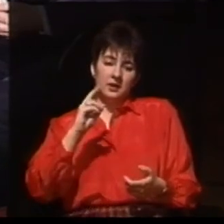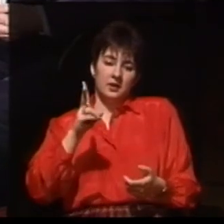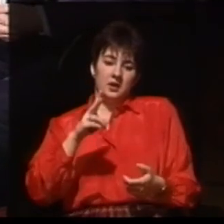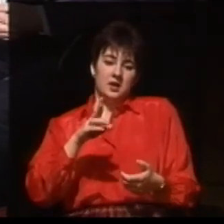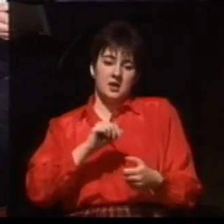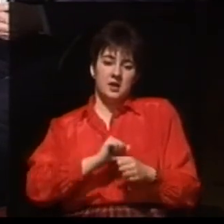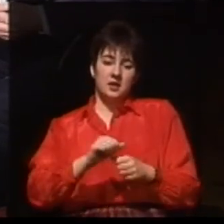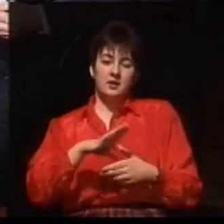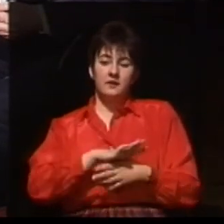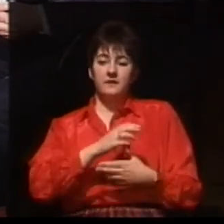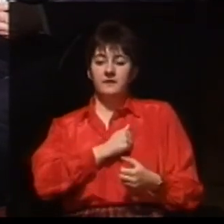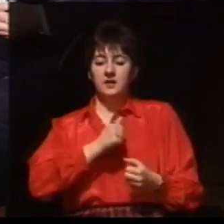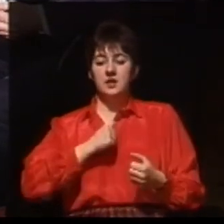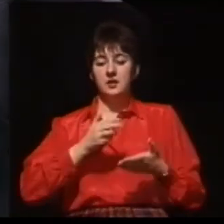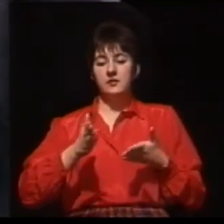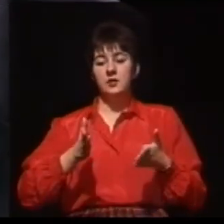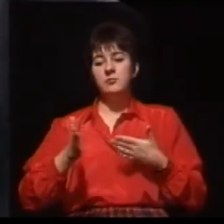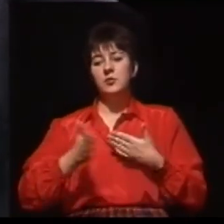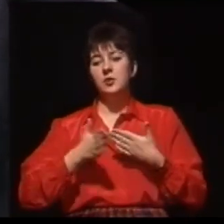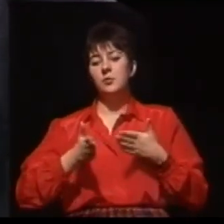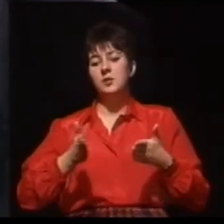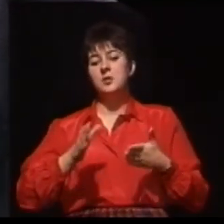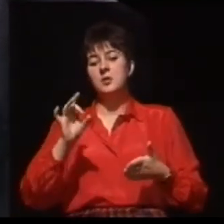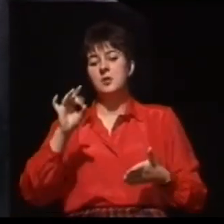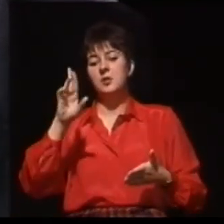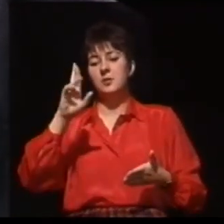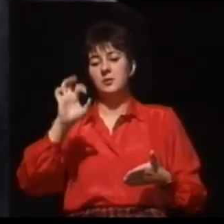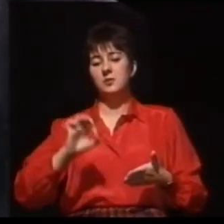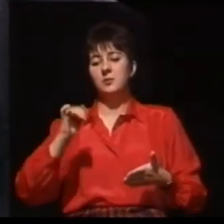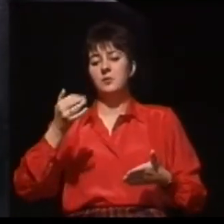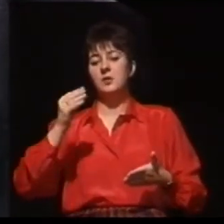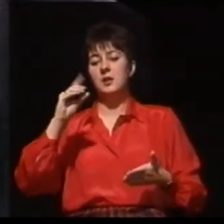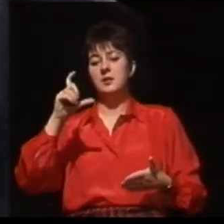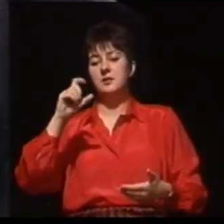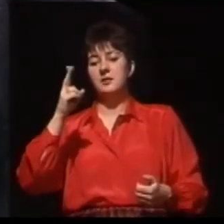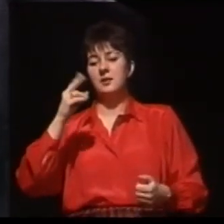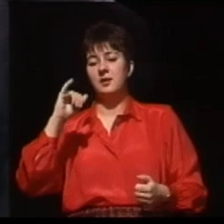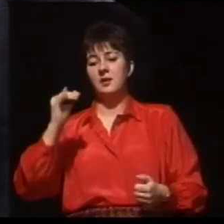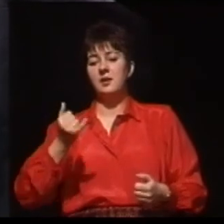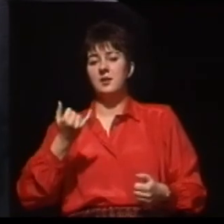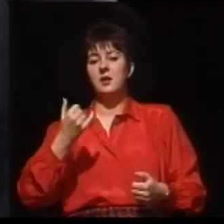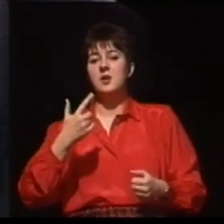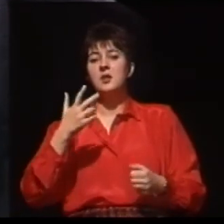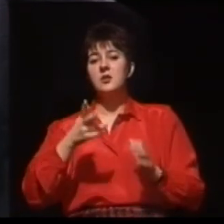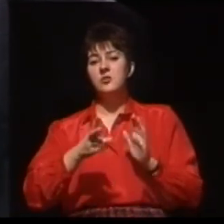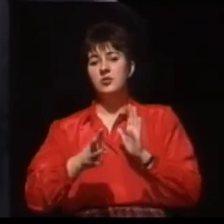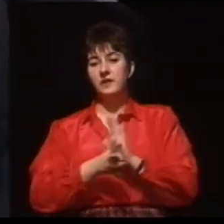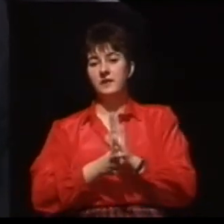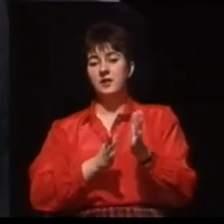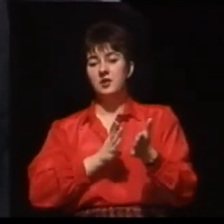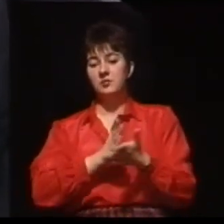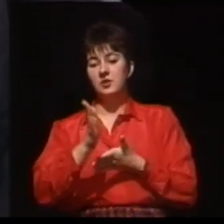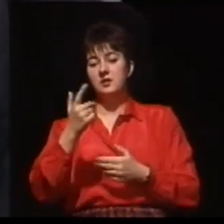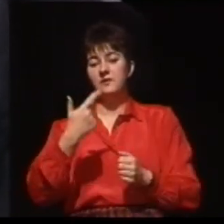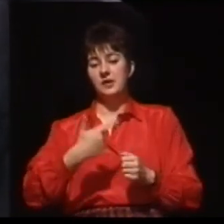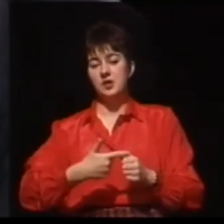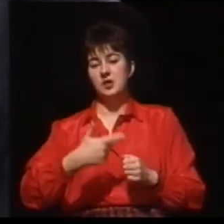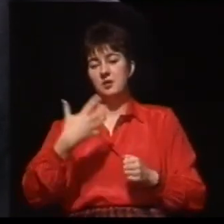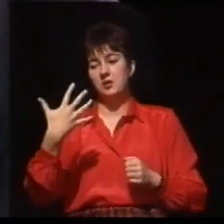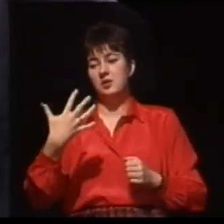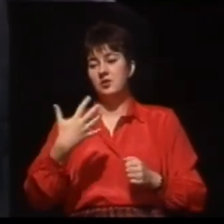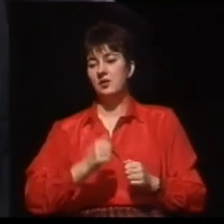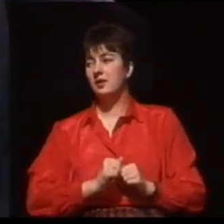adres 02021 Warszawa, ulica Grójecka, 19 przez 25. Co trzeba zrobić, żeby zostać tam przyjętym?